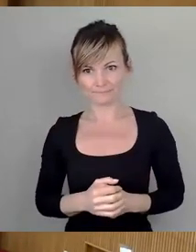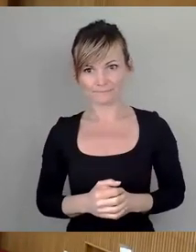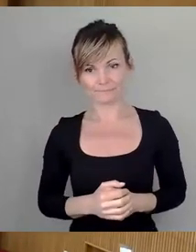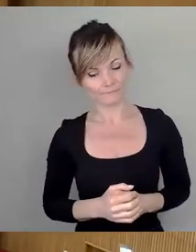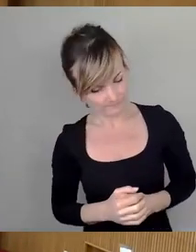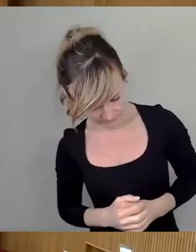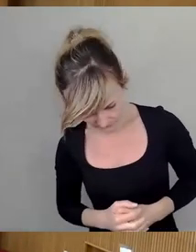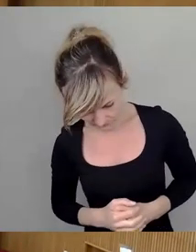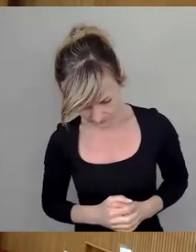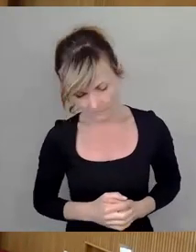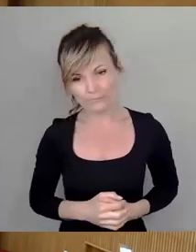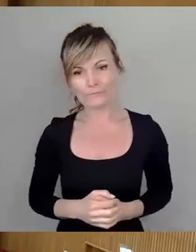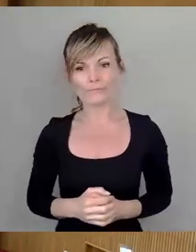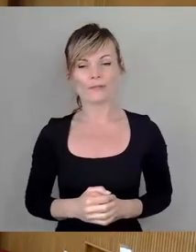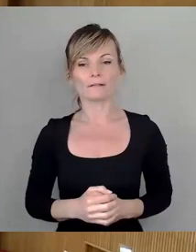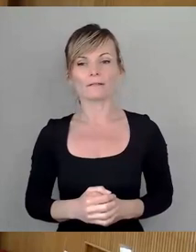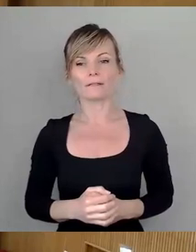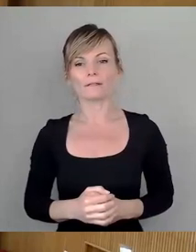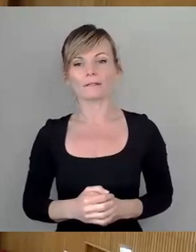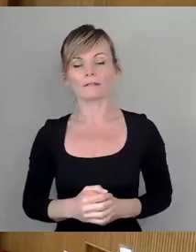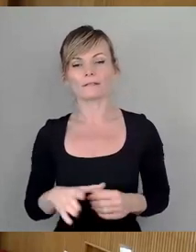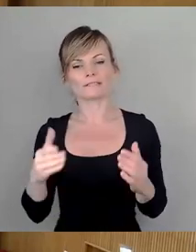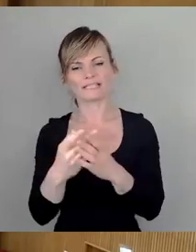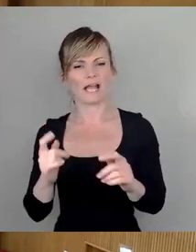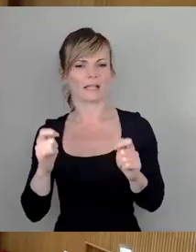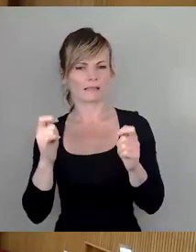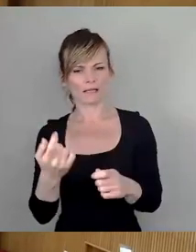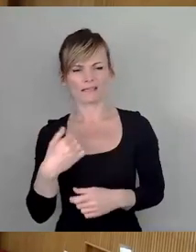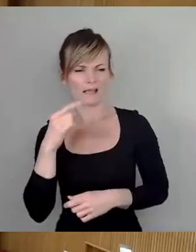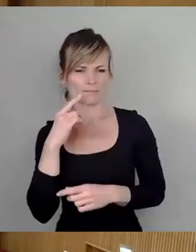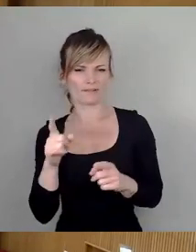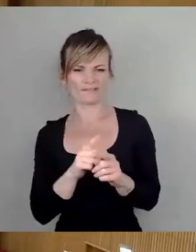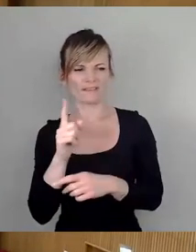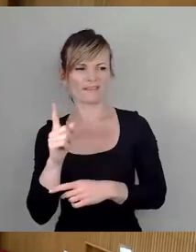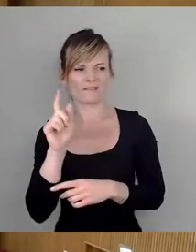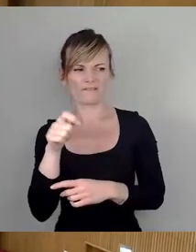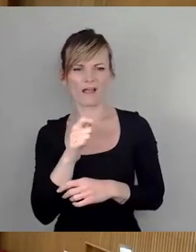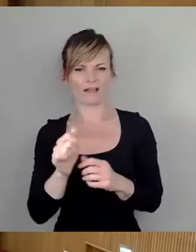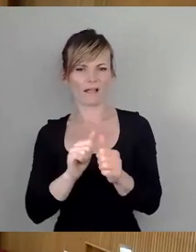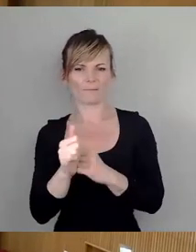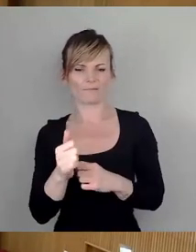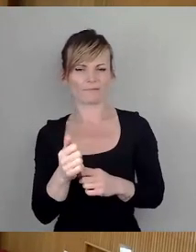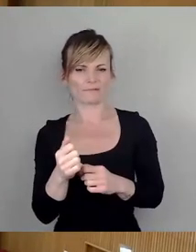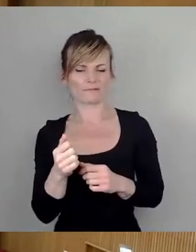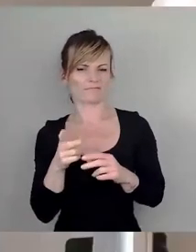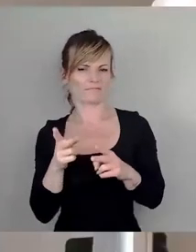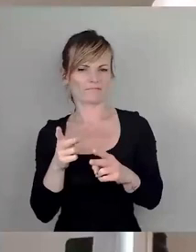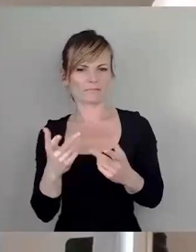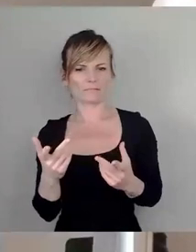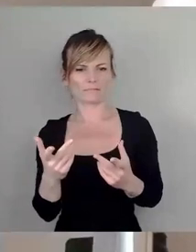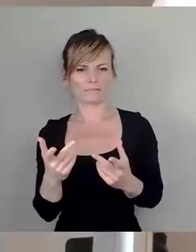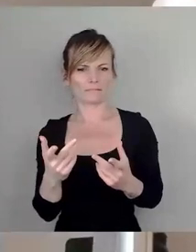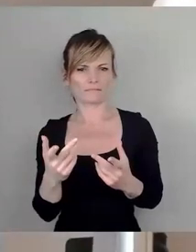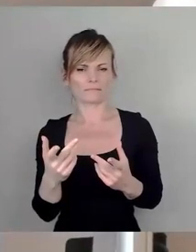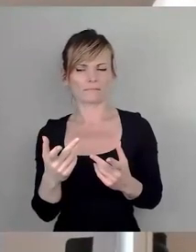ich halte diesen Antrag ehrlicherweise für einen Wahlkampf-Gag, nur dass es halt nicht geklappt hat, ihn vor der Kommunalwahl noch zu behandeln. Deswegen